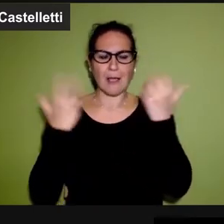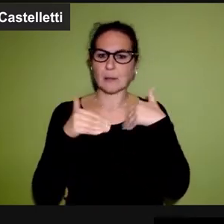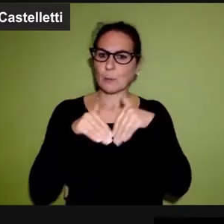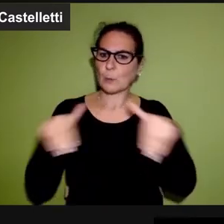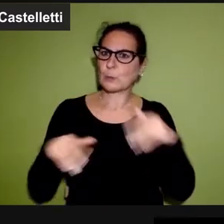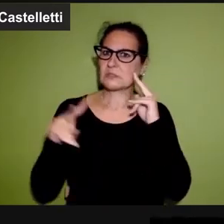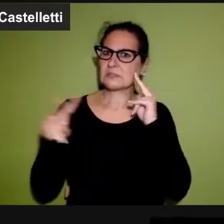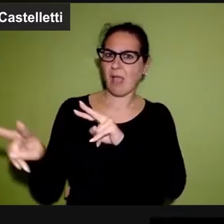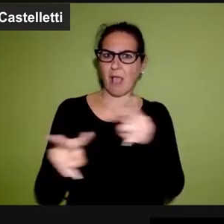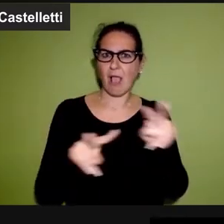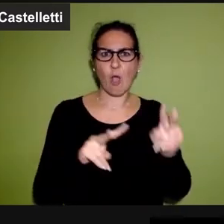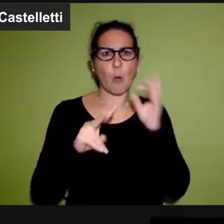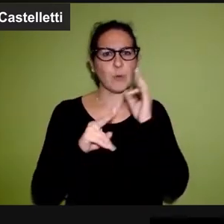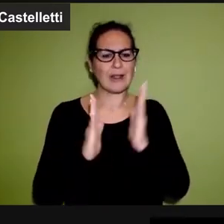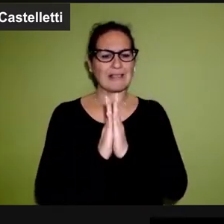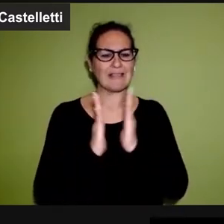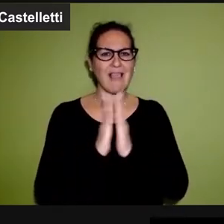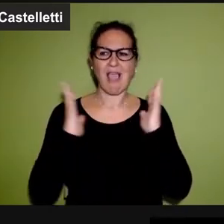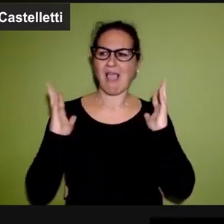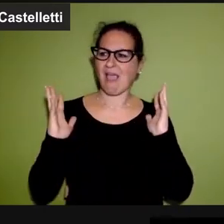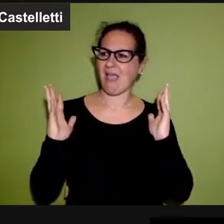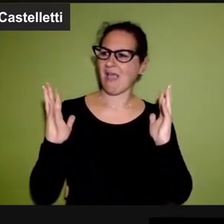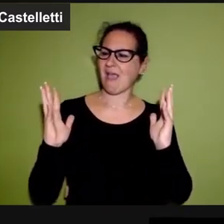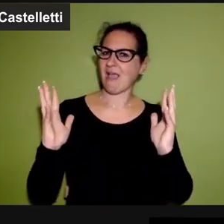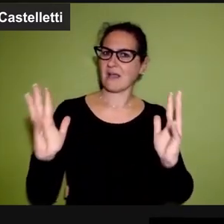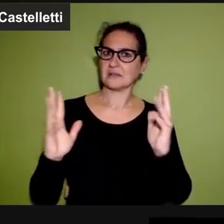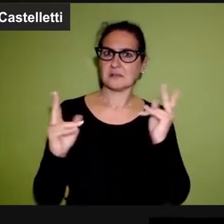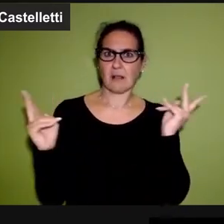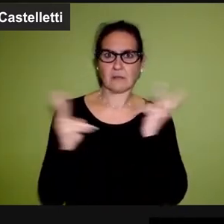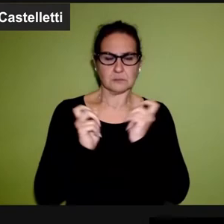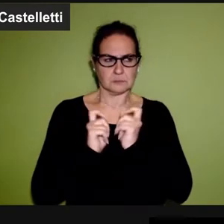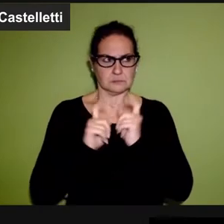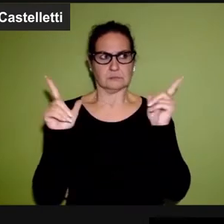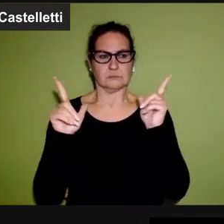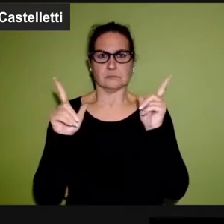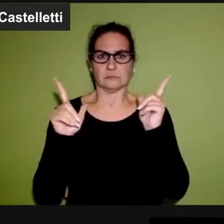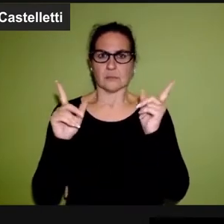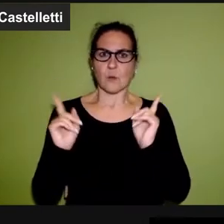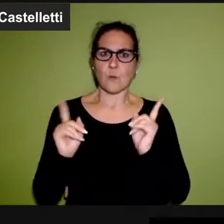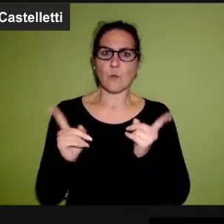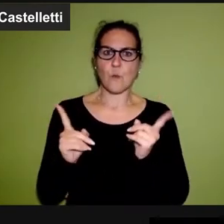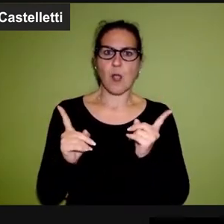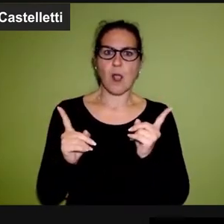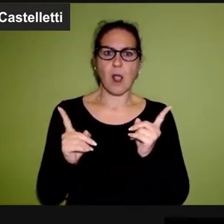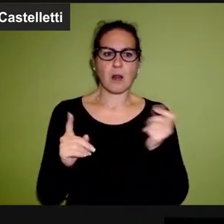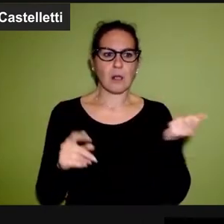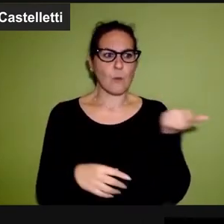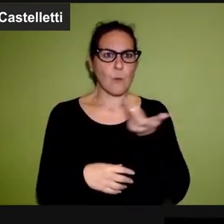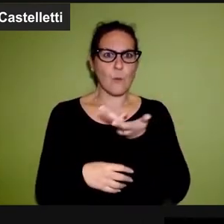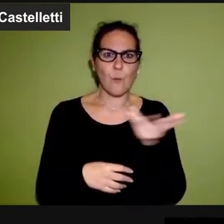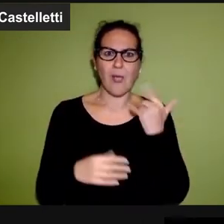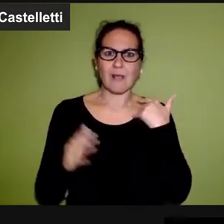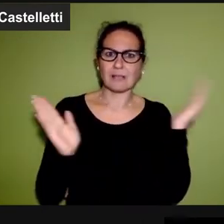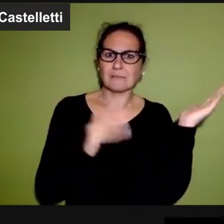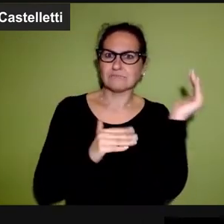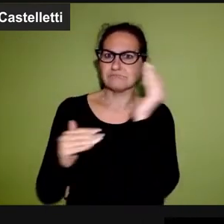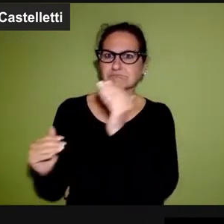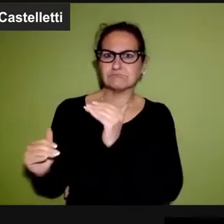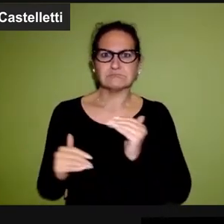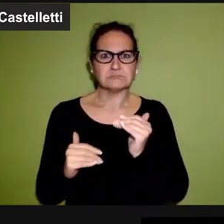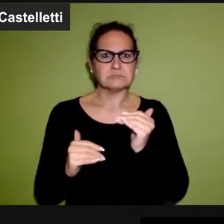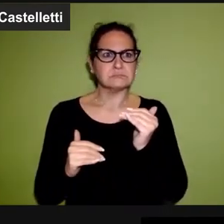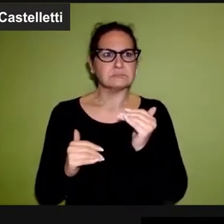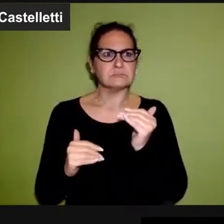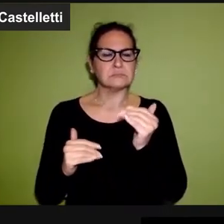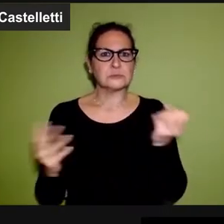Visitando un museo, passeggiando lungo le navate di una chiesa, si resta stupiti dal constatare l'eccezionale numero di